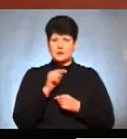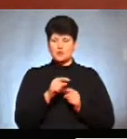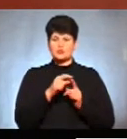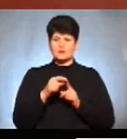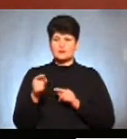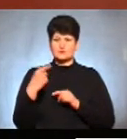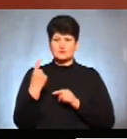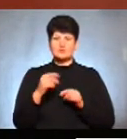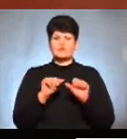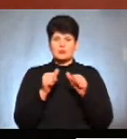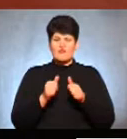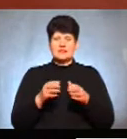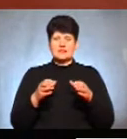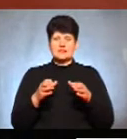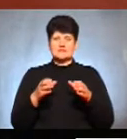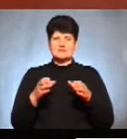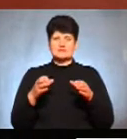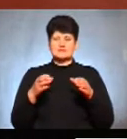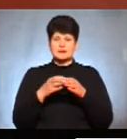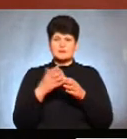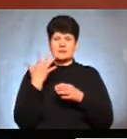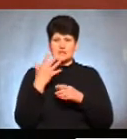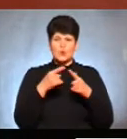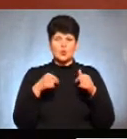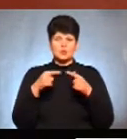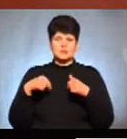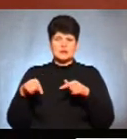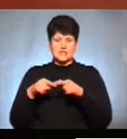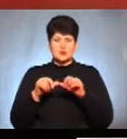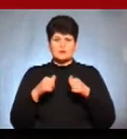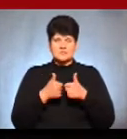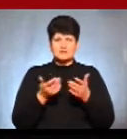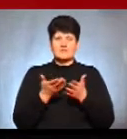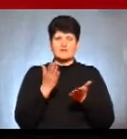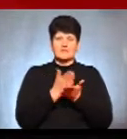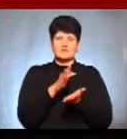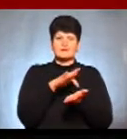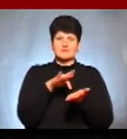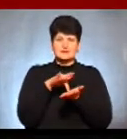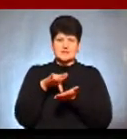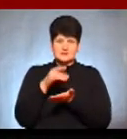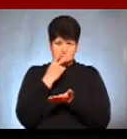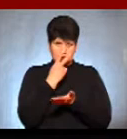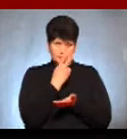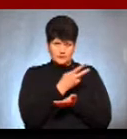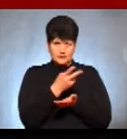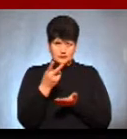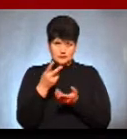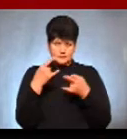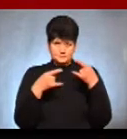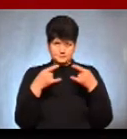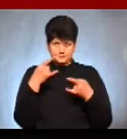Тернопільщині сформували склад п'яти окружених комісій. Де розміщені їхні центри, ми зараз побачимо на екранах.